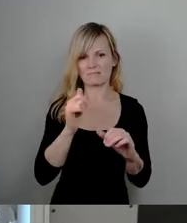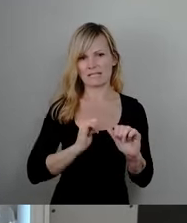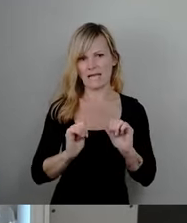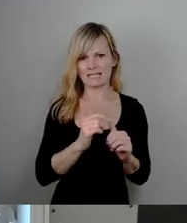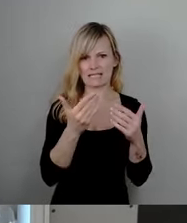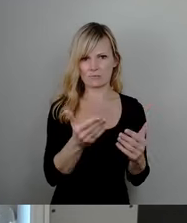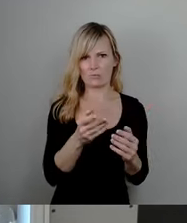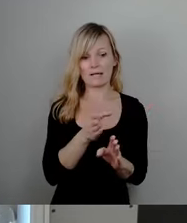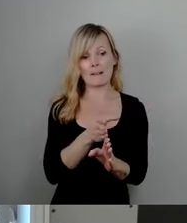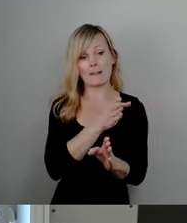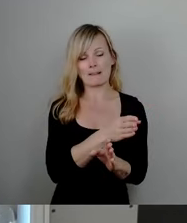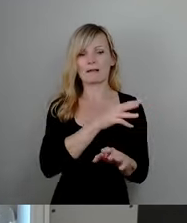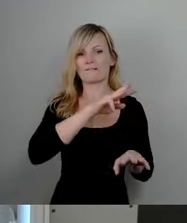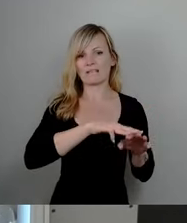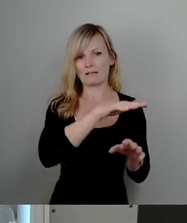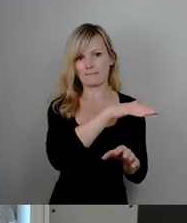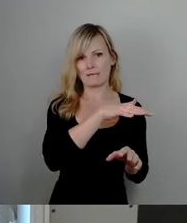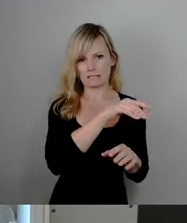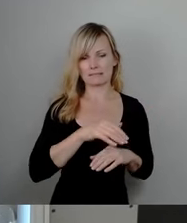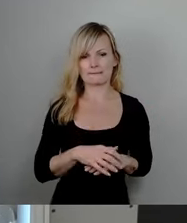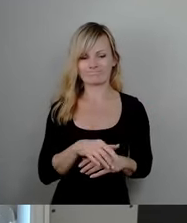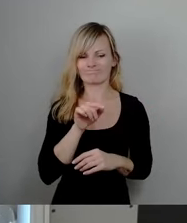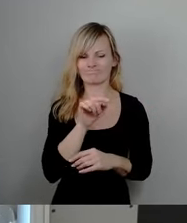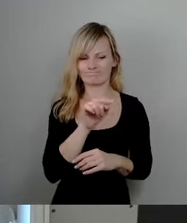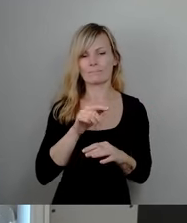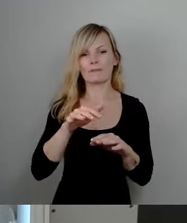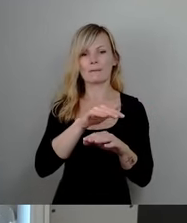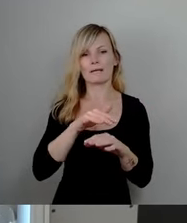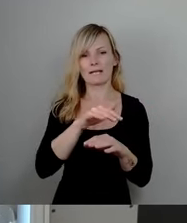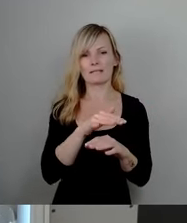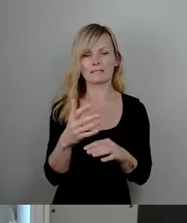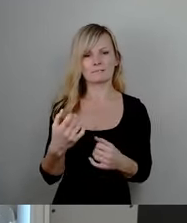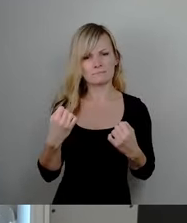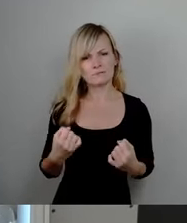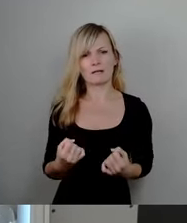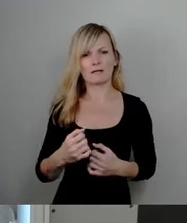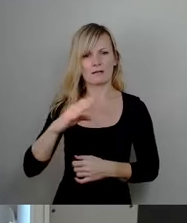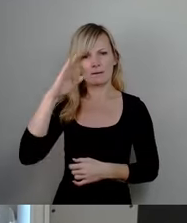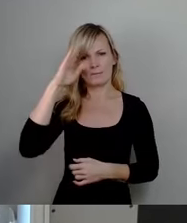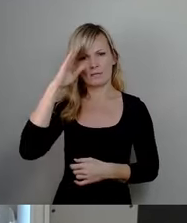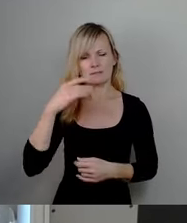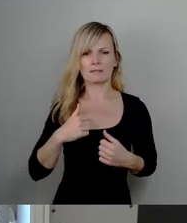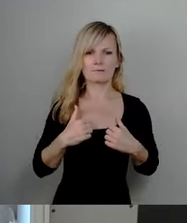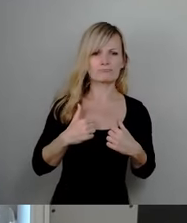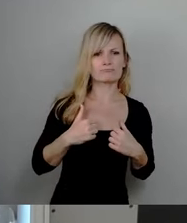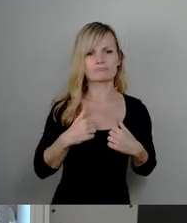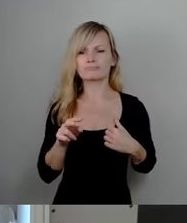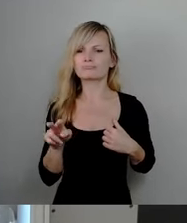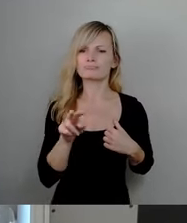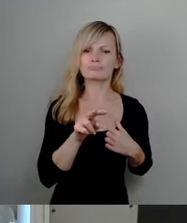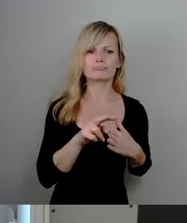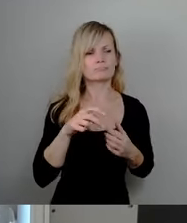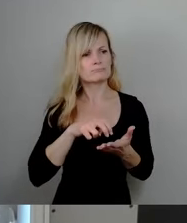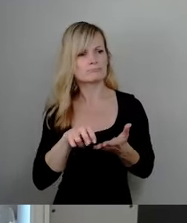hat in diesem Bereich der verstärkte Polizeieinsatz und auch die zunehmende Bestreifung durch